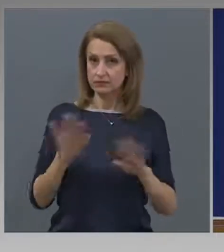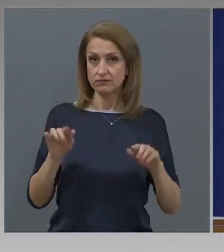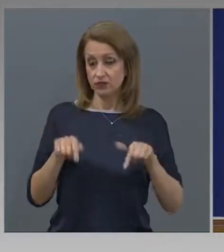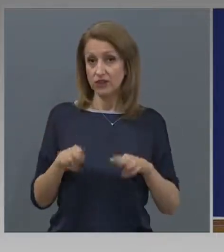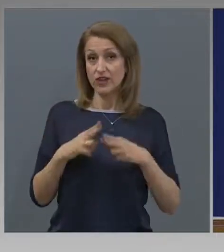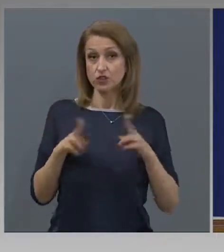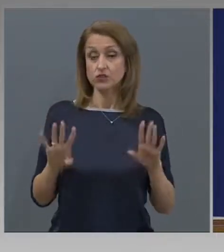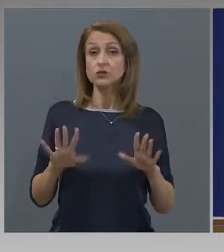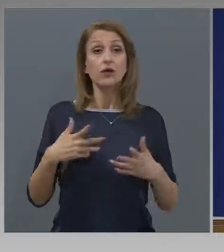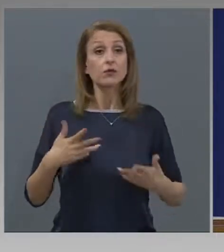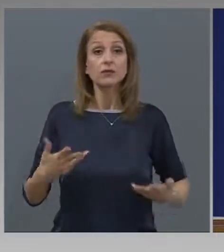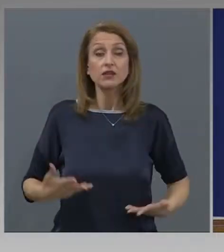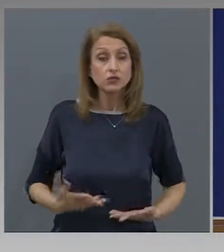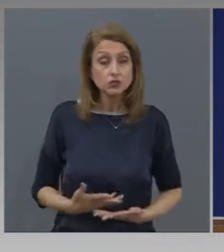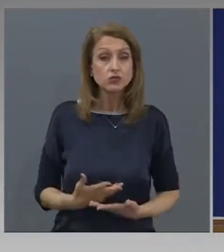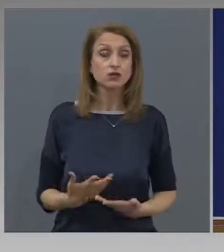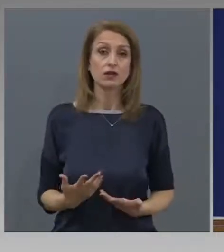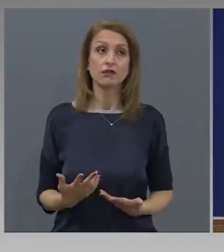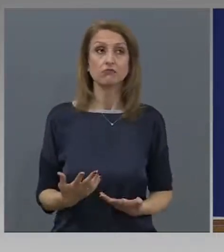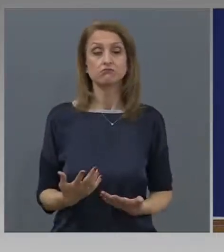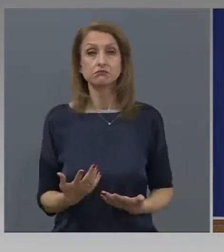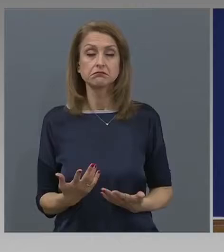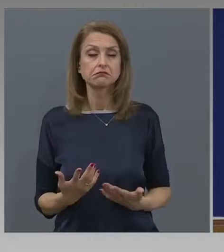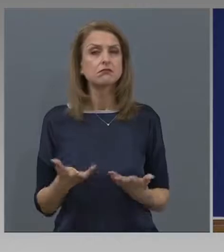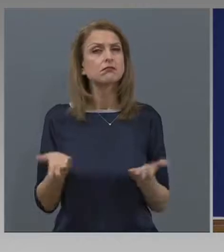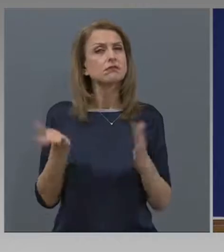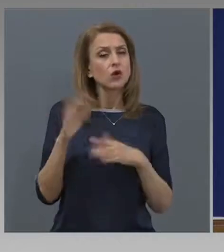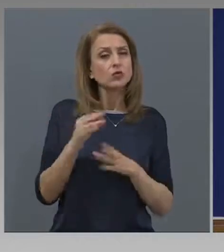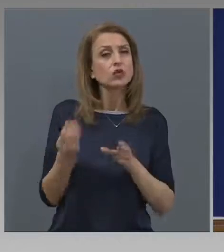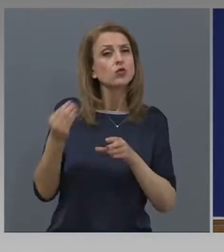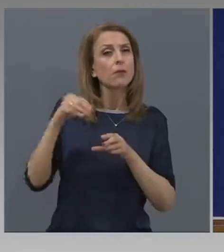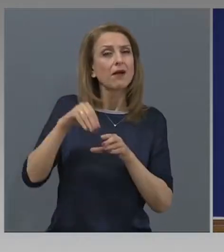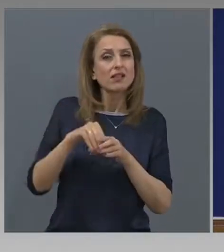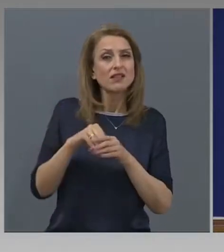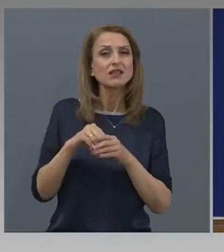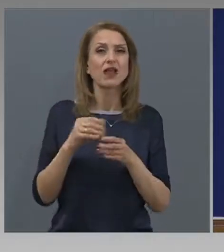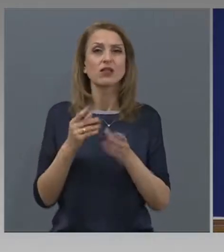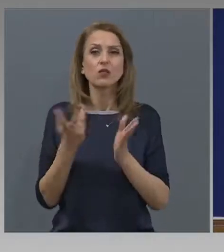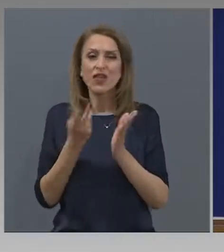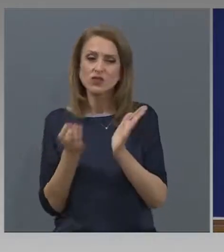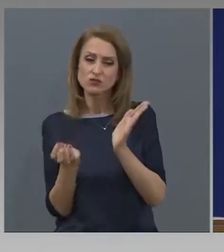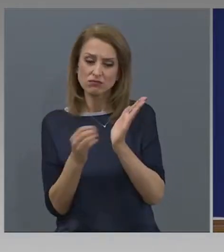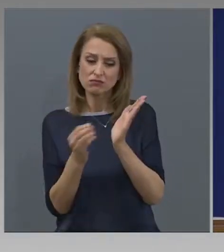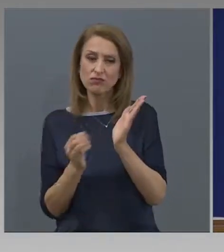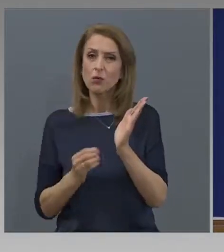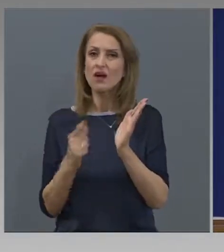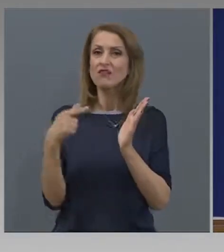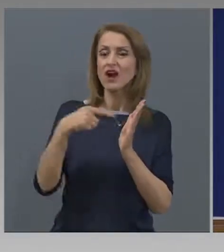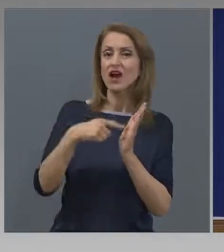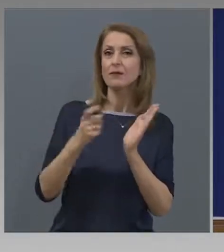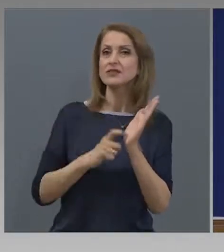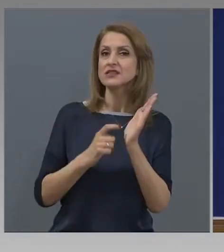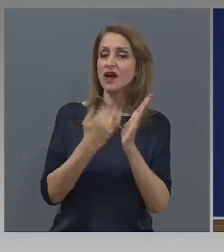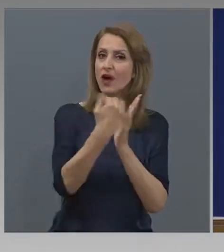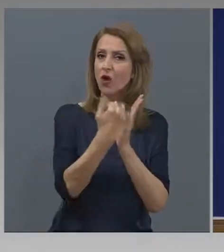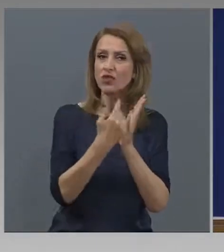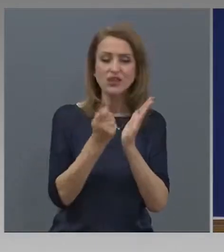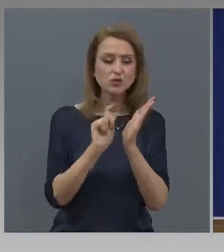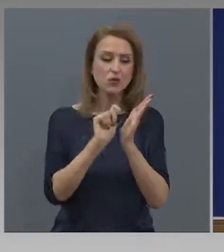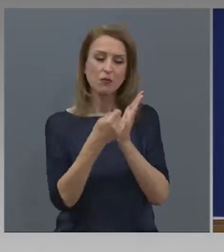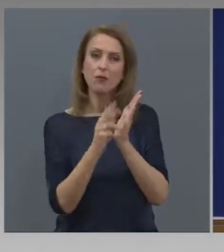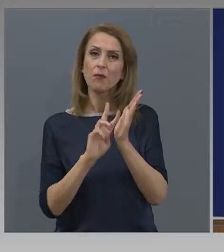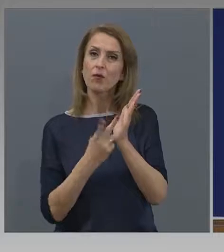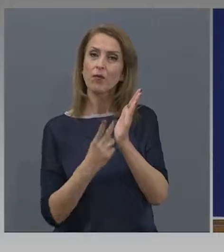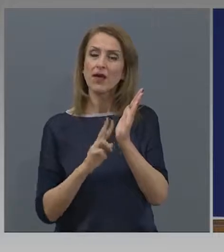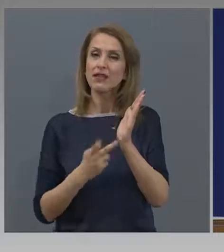Ако е необходимо да бъдат направени допълнителни изменения в